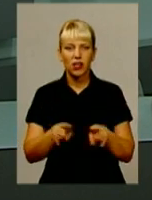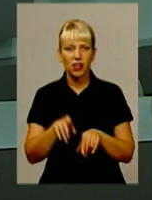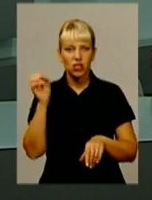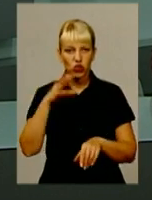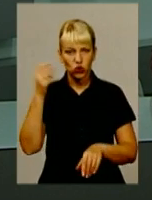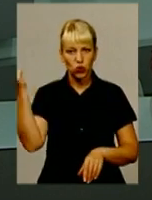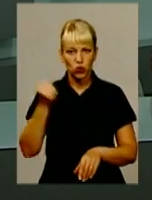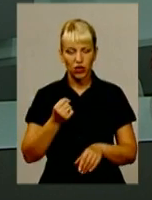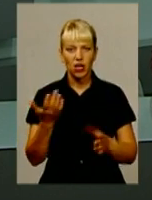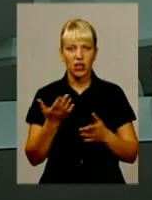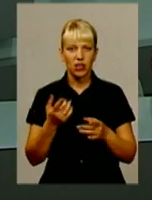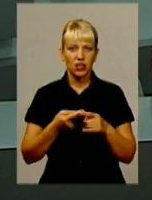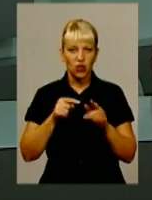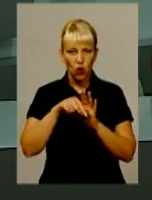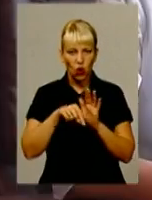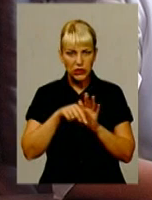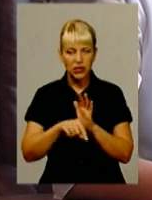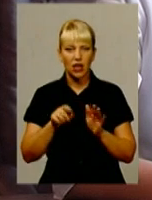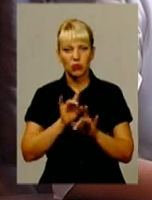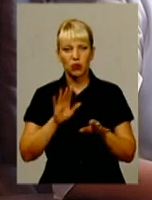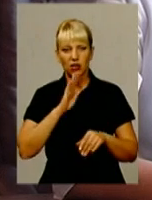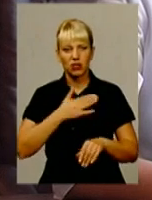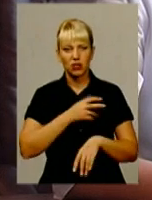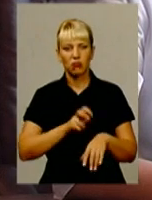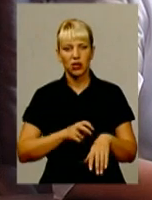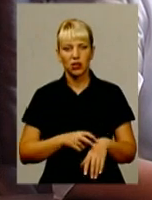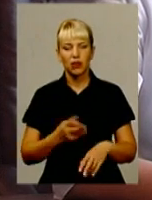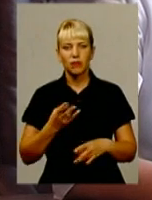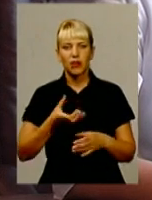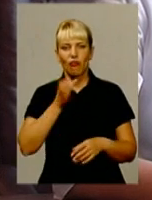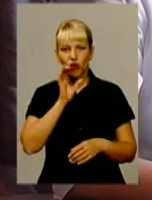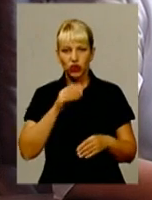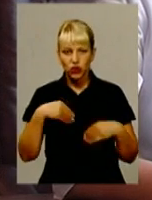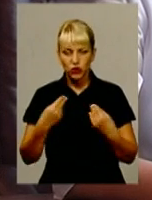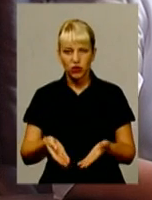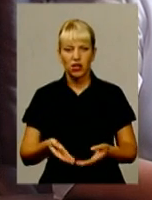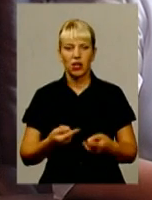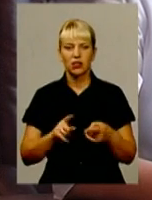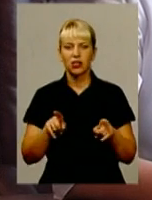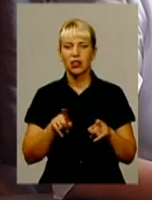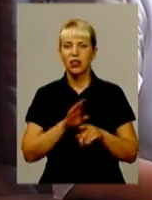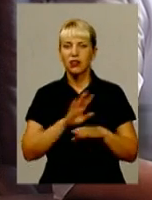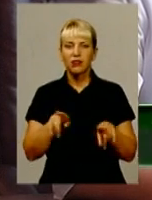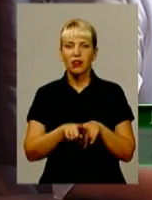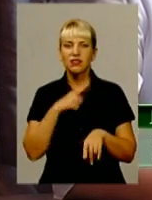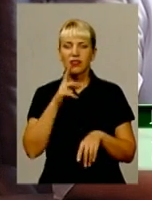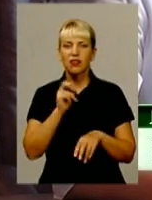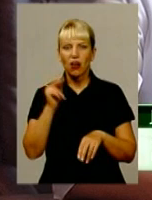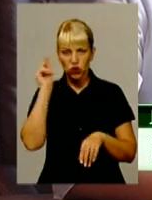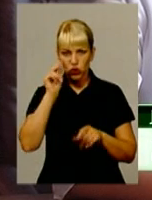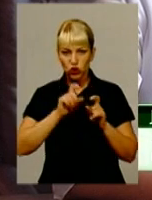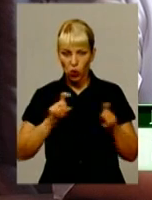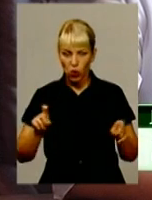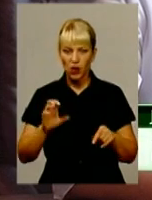які його ознаки, пояснюють медики. Візьміть для них водичку, одягайте їх не так, як сказала школа, а одягайте так, як